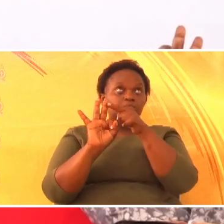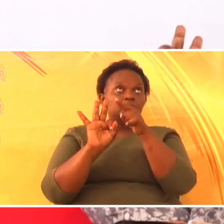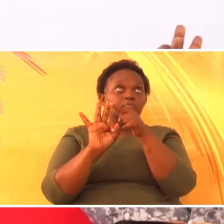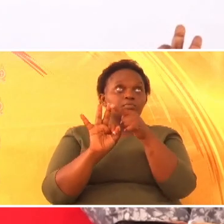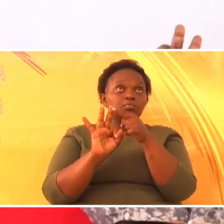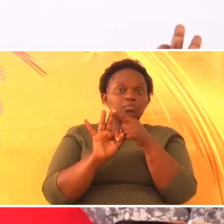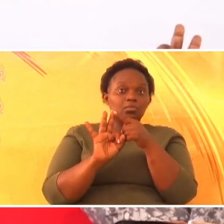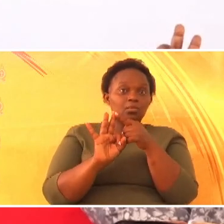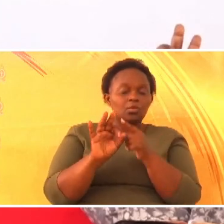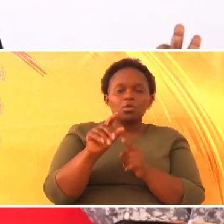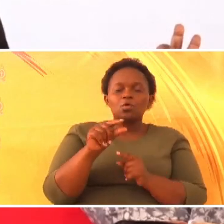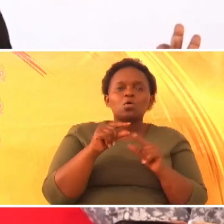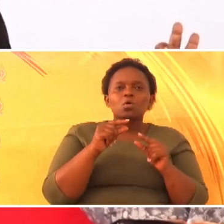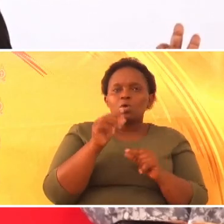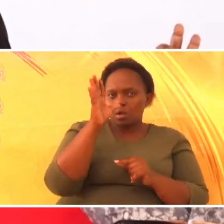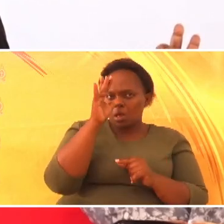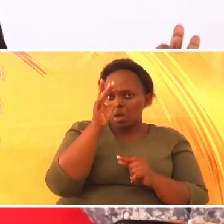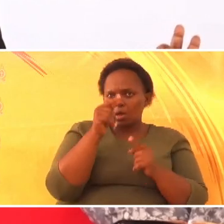Ulikuwa na tanganya mchungaji?